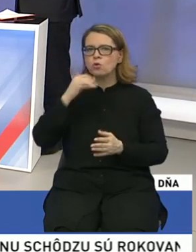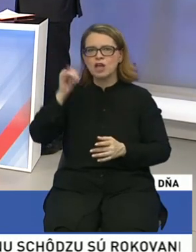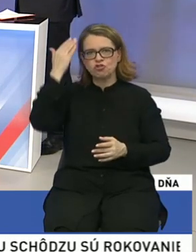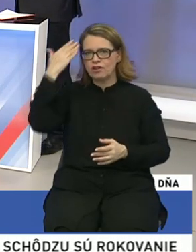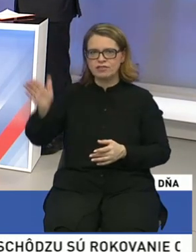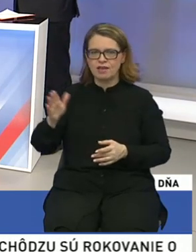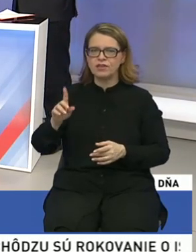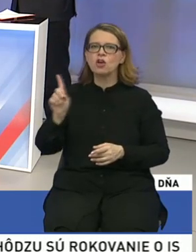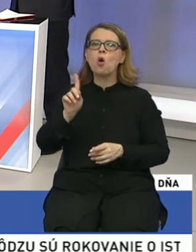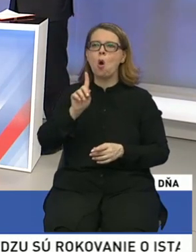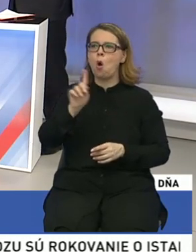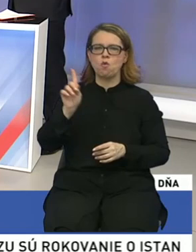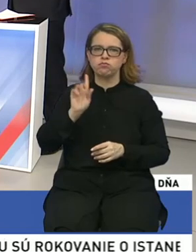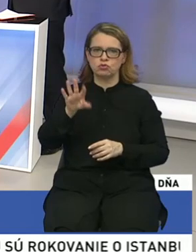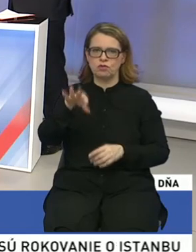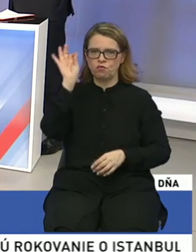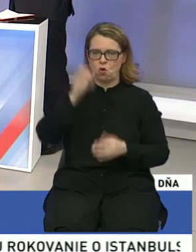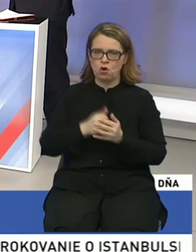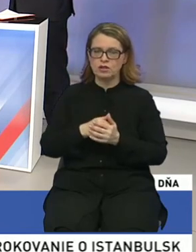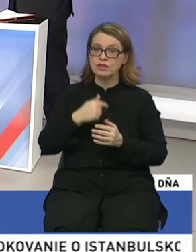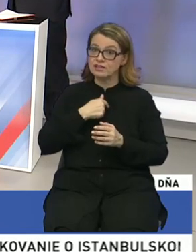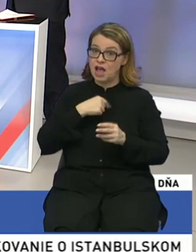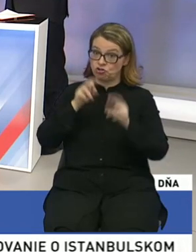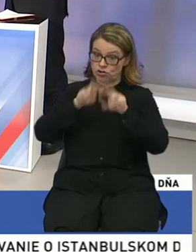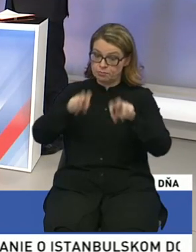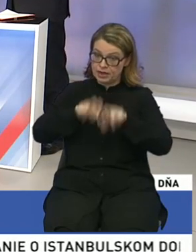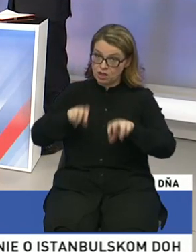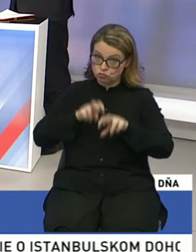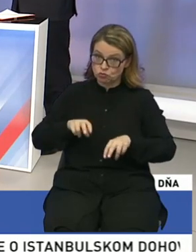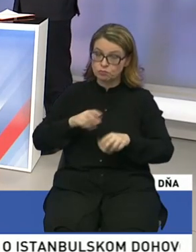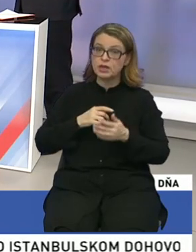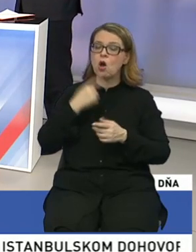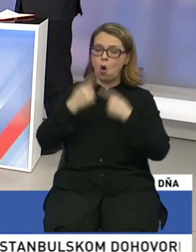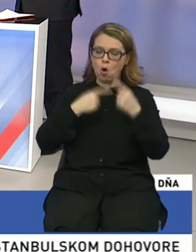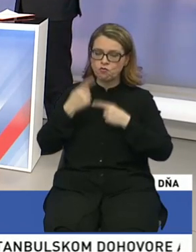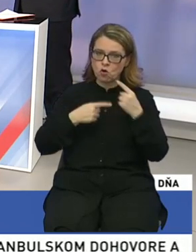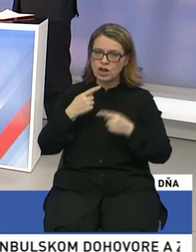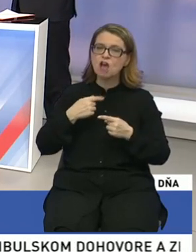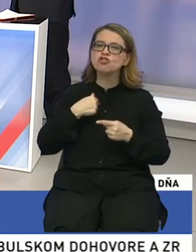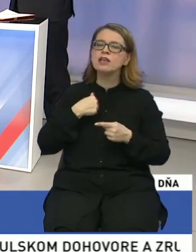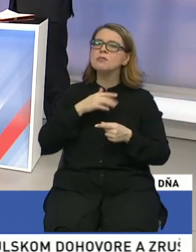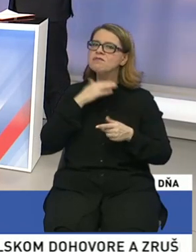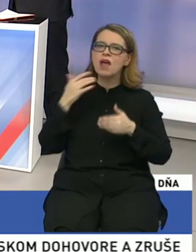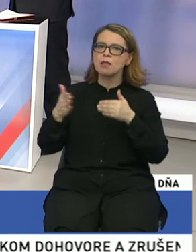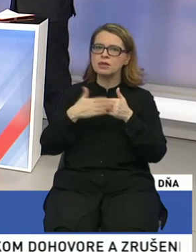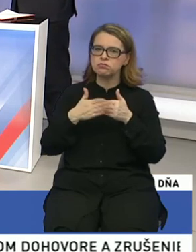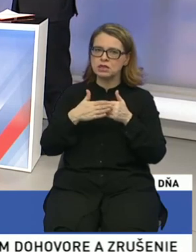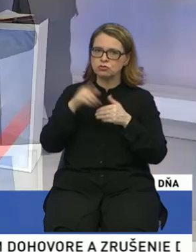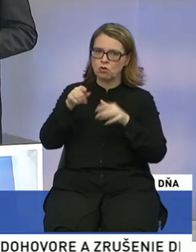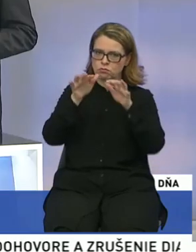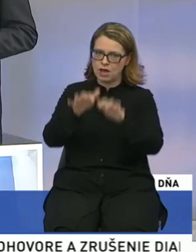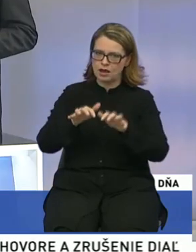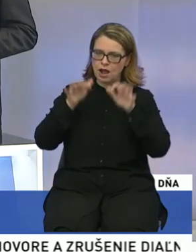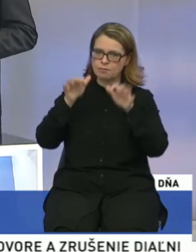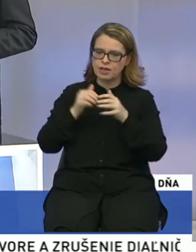komu dá hlas. Naše prieskumy a interné hovoria o tom, že sme veľmi blízko ku parlamentu, že